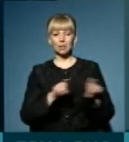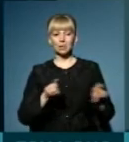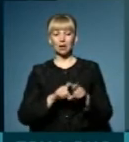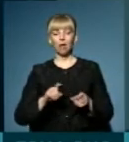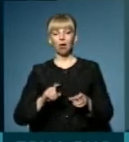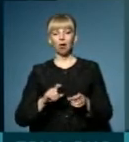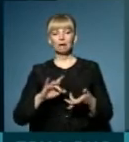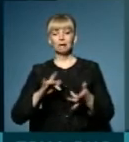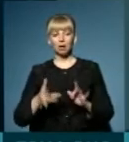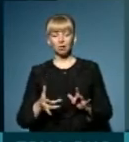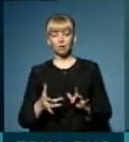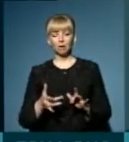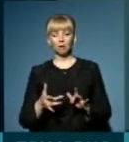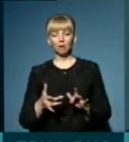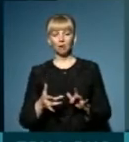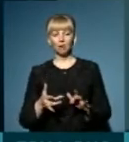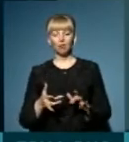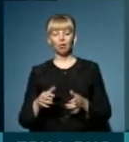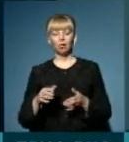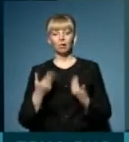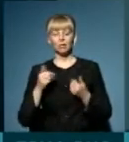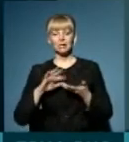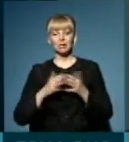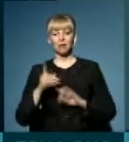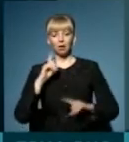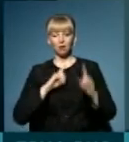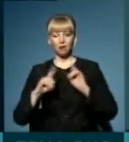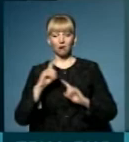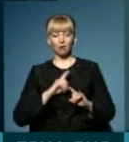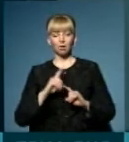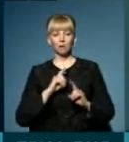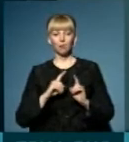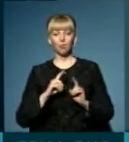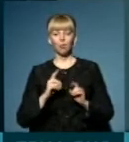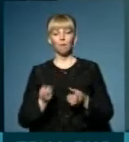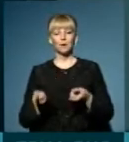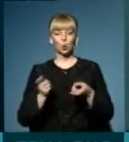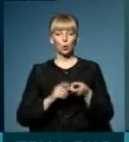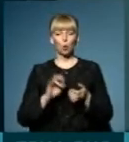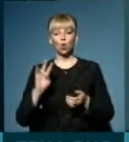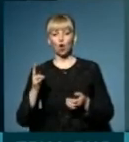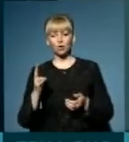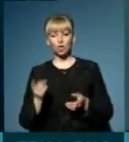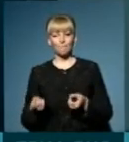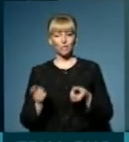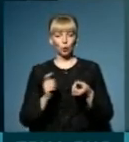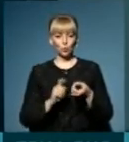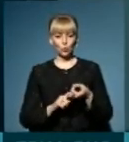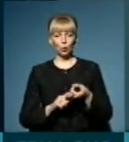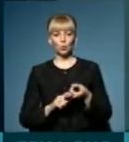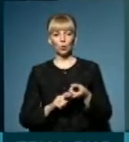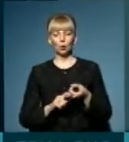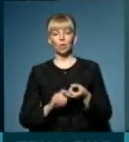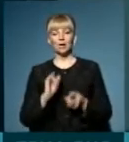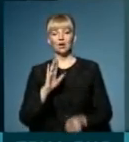інтернет. Помагають сільські ради, скажімо, по Лівенцях підключили, по Новоцелесі підключили, зараз по